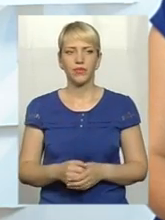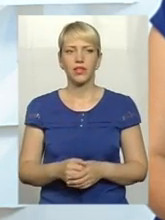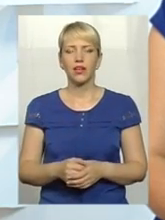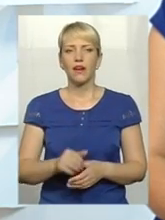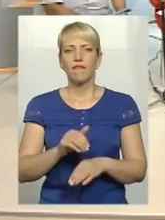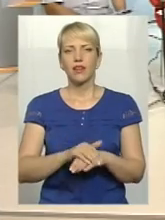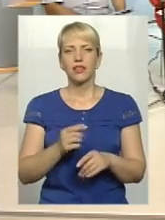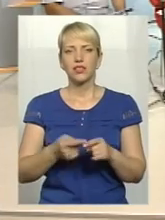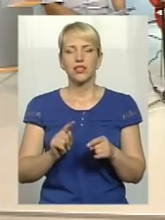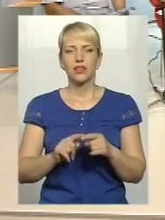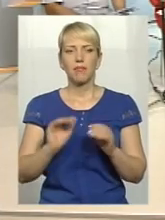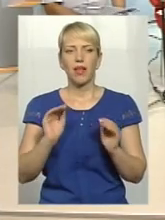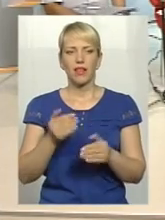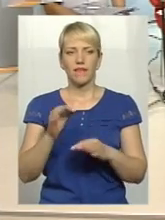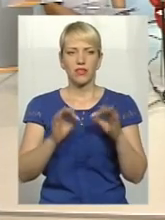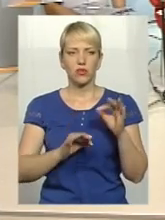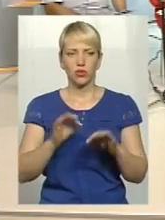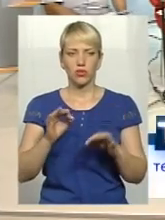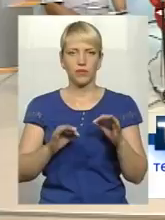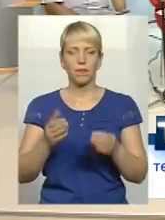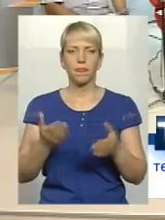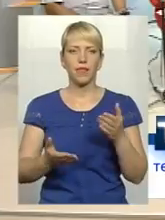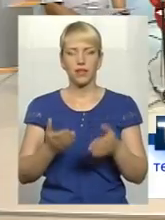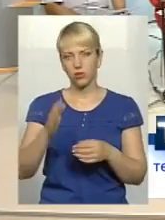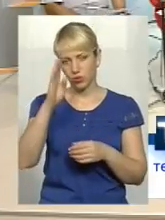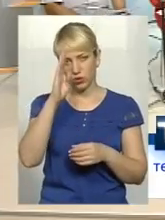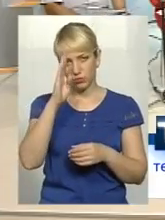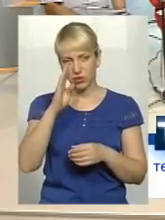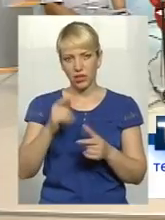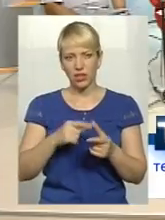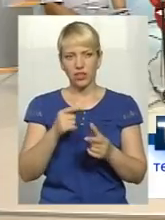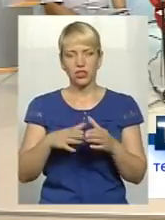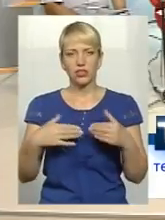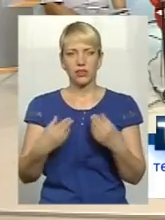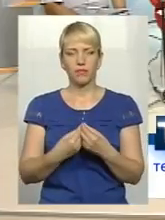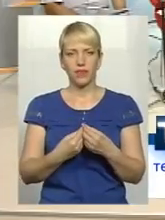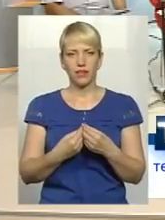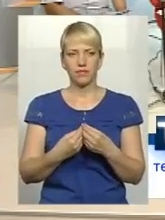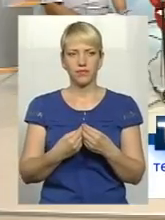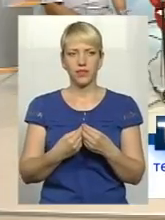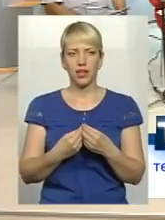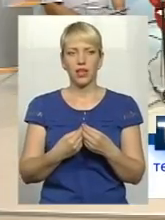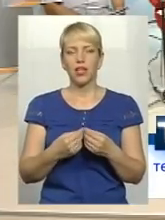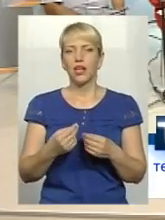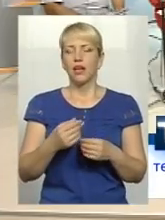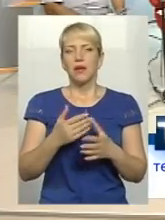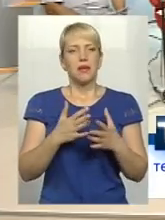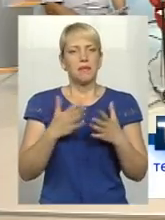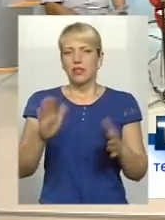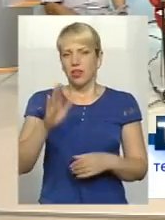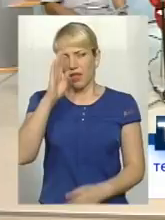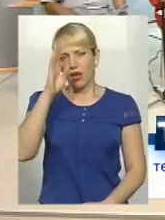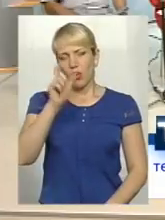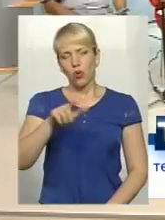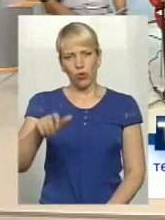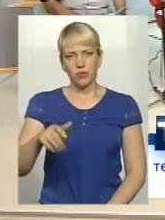малий відсоток. Це якщо хлопця чи сім'я, яка, де більше, не хлопці звертаються, а звертаються дружини,